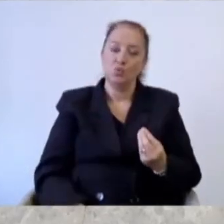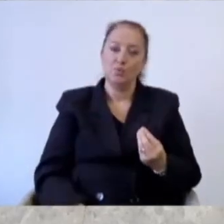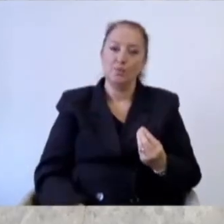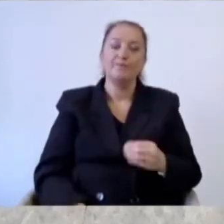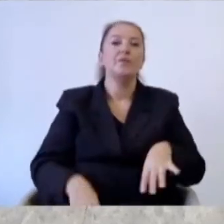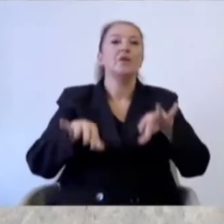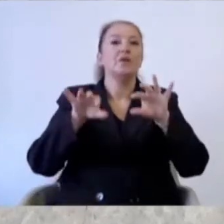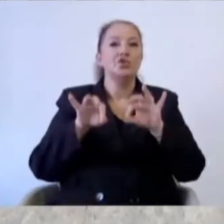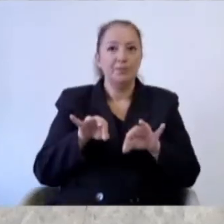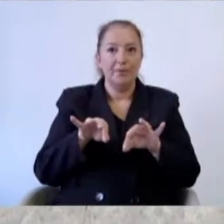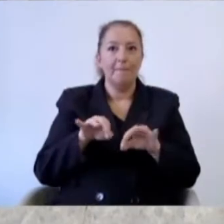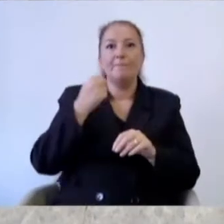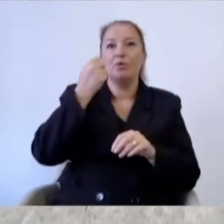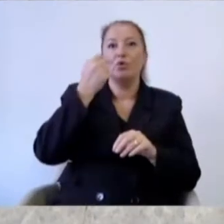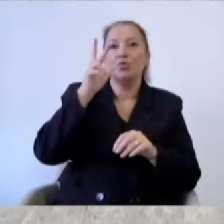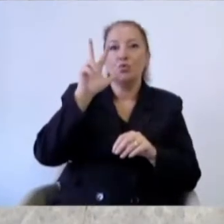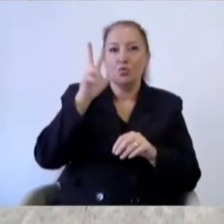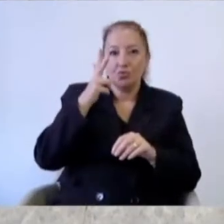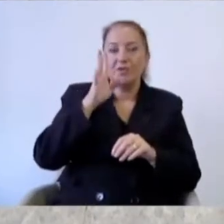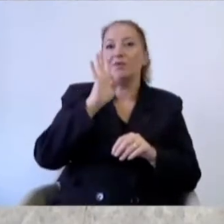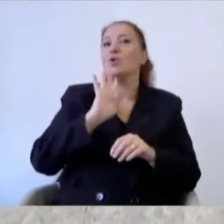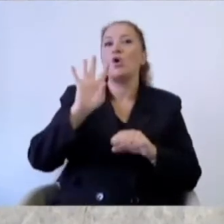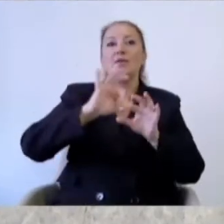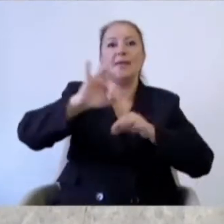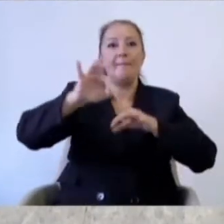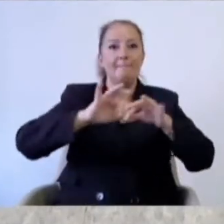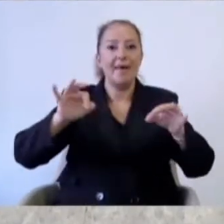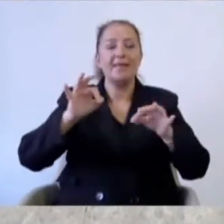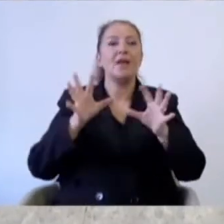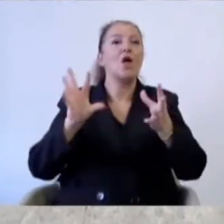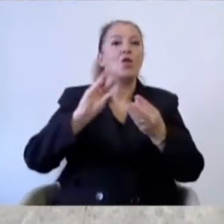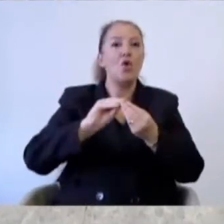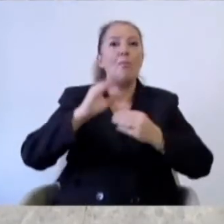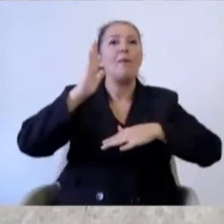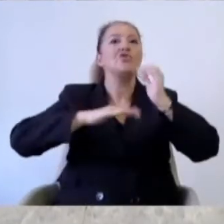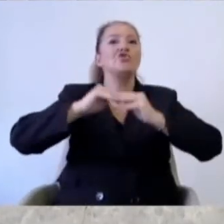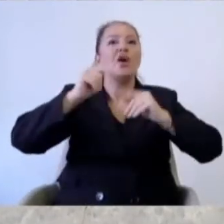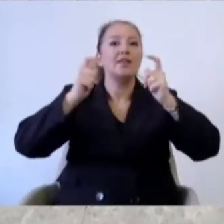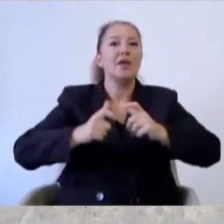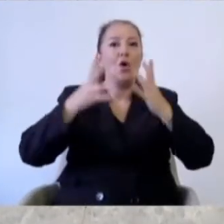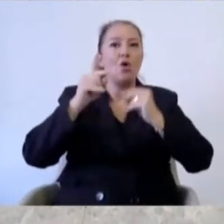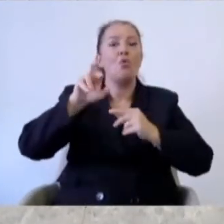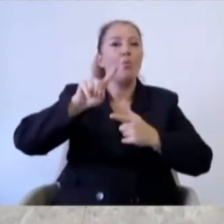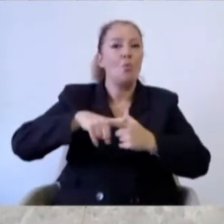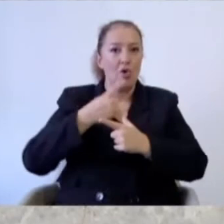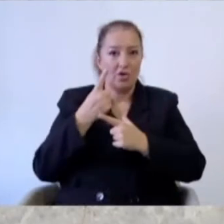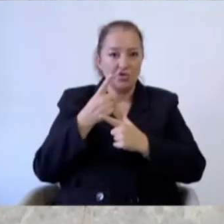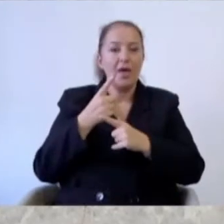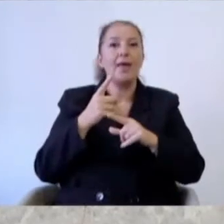Şimdi üç bin dört yüz metrekarelik toplam inşaat alanı olan bu projemizi